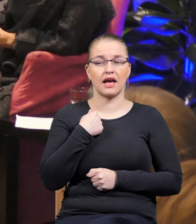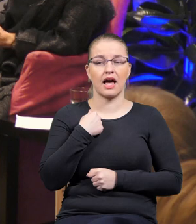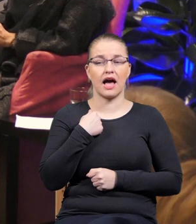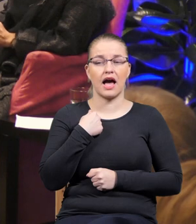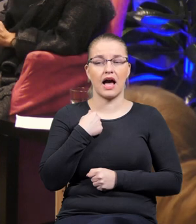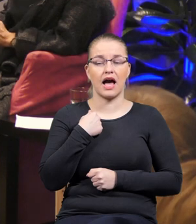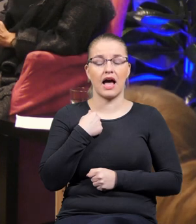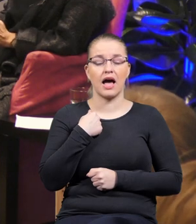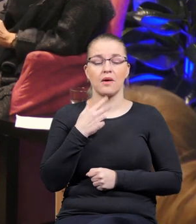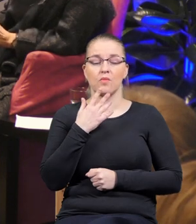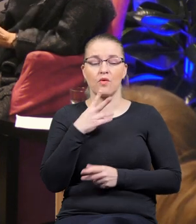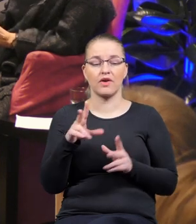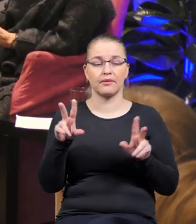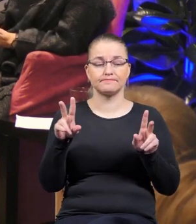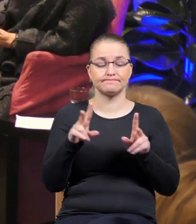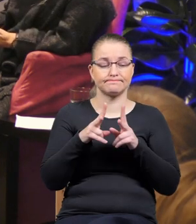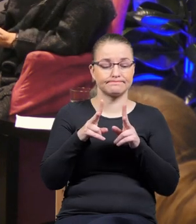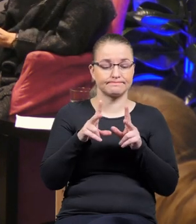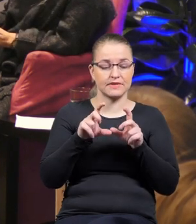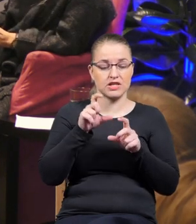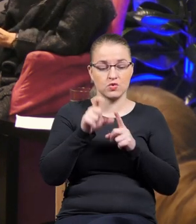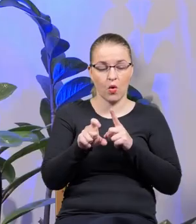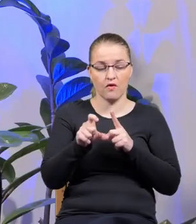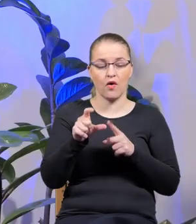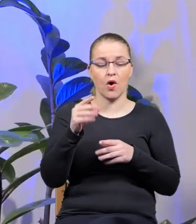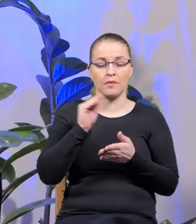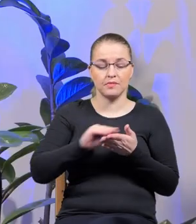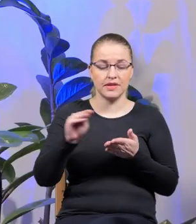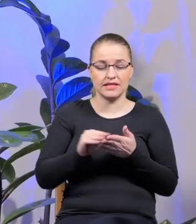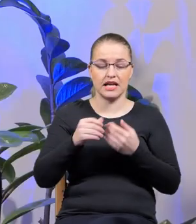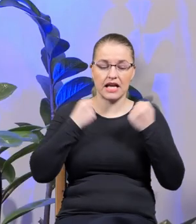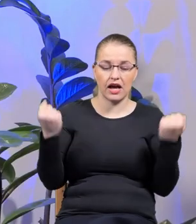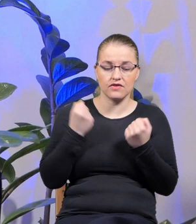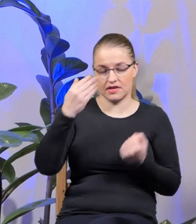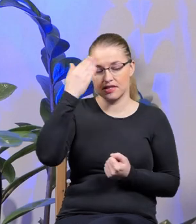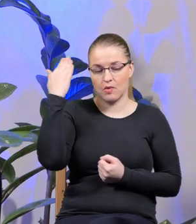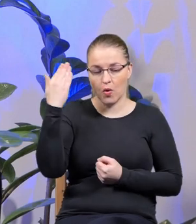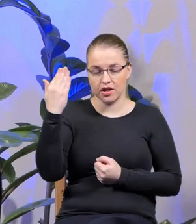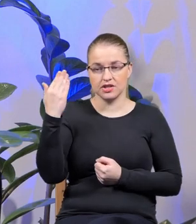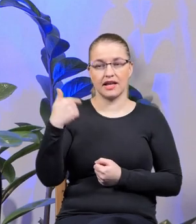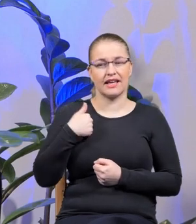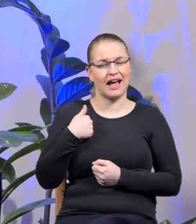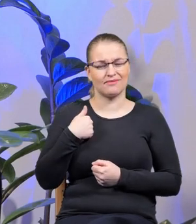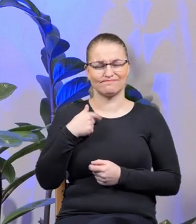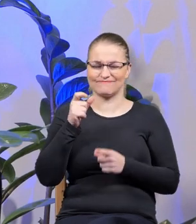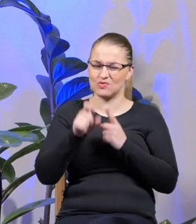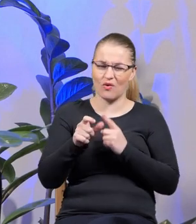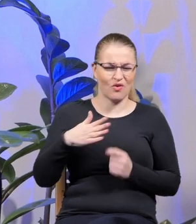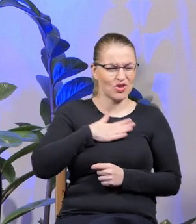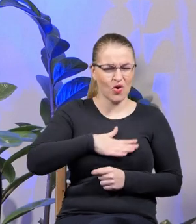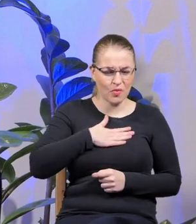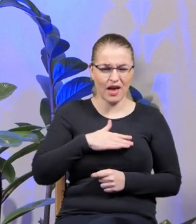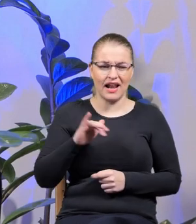określenia pisarz społecznie zaangażowany, też tego określenia nie lubię, ale w gruncie rzeczy jak unieważnić tę